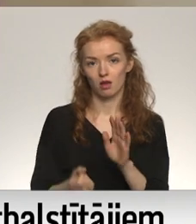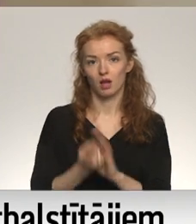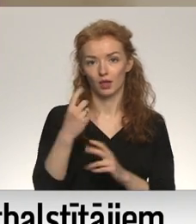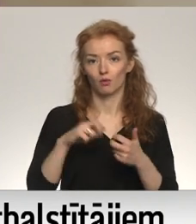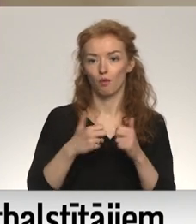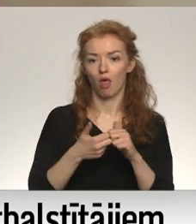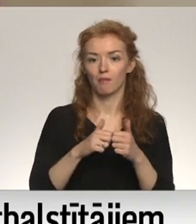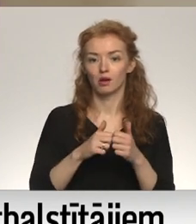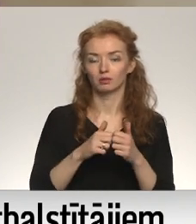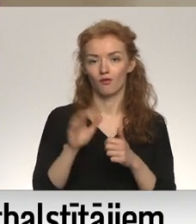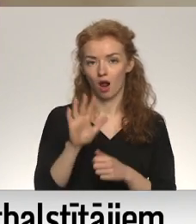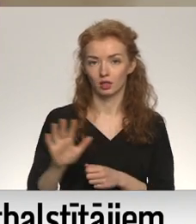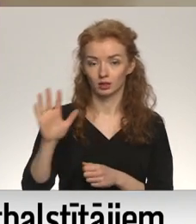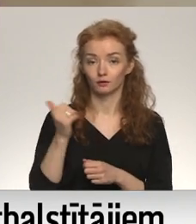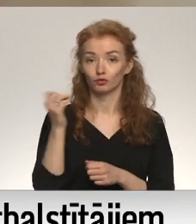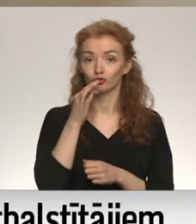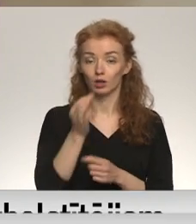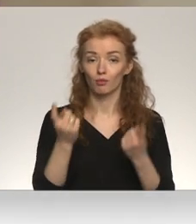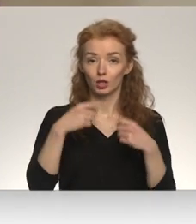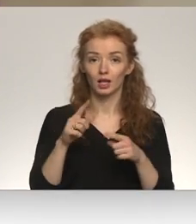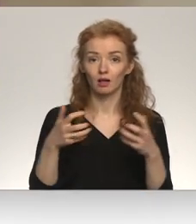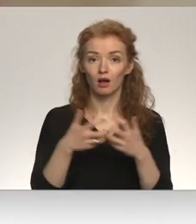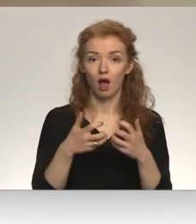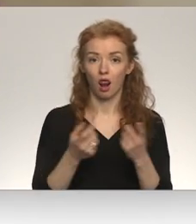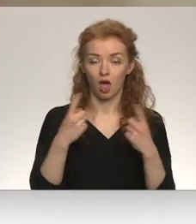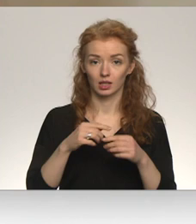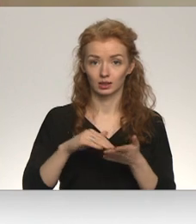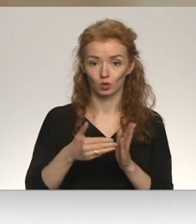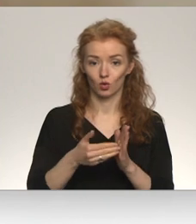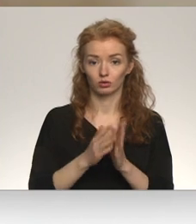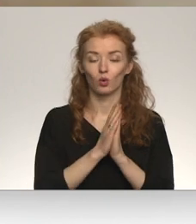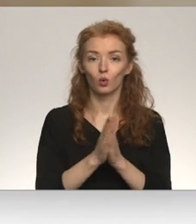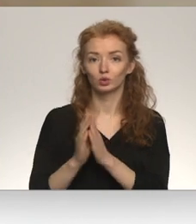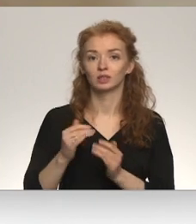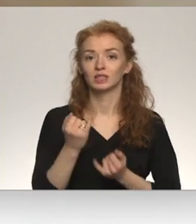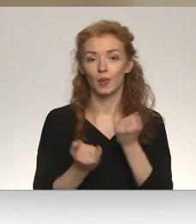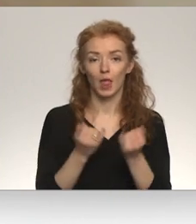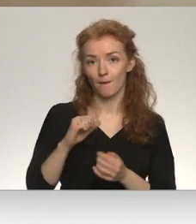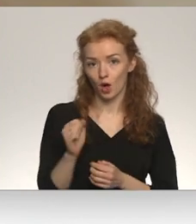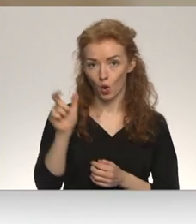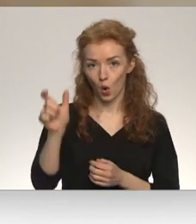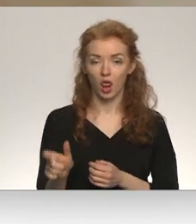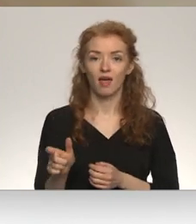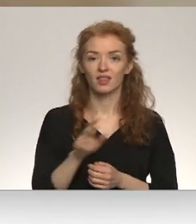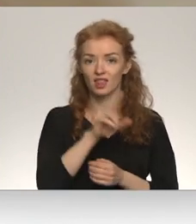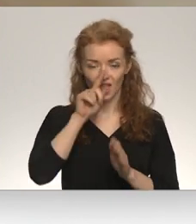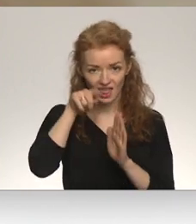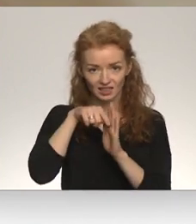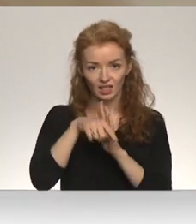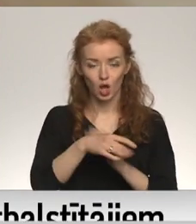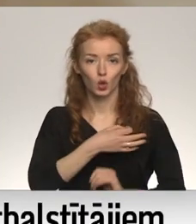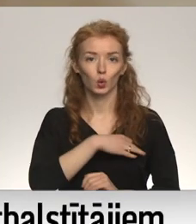valstī. Ir kara laiks situācija, un man ir vienreiz lūgums. Cienījumie kolēģi, neiegrimsim šoreiz